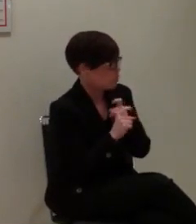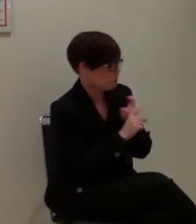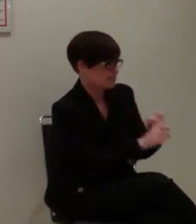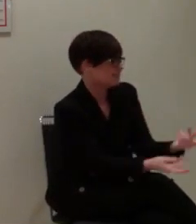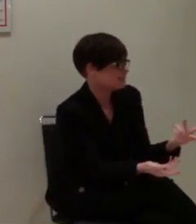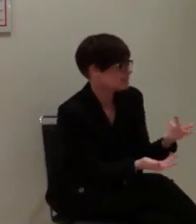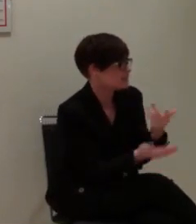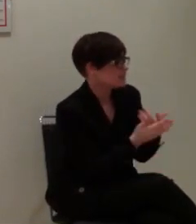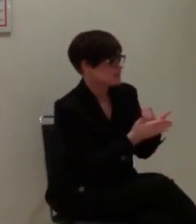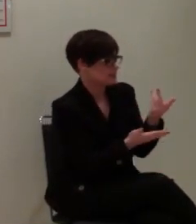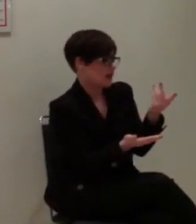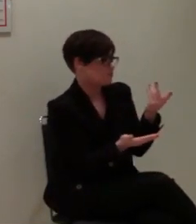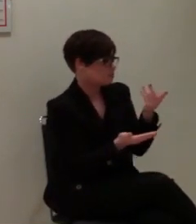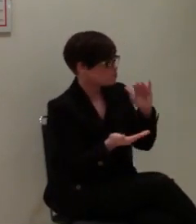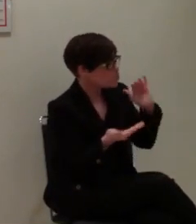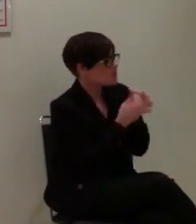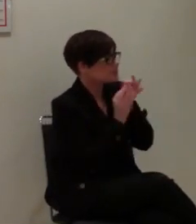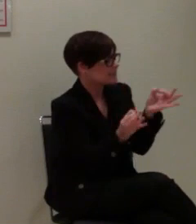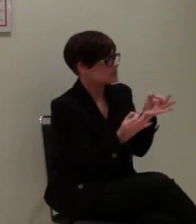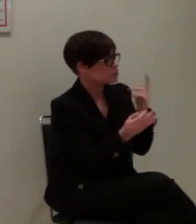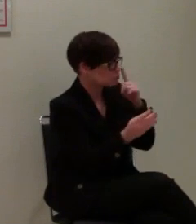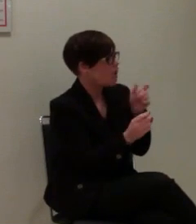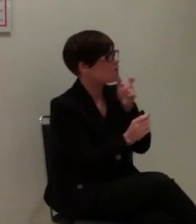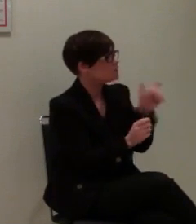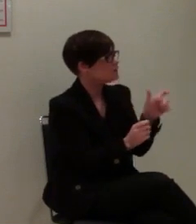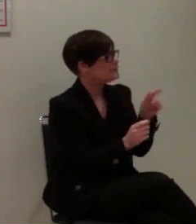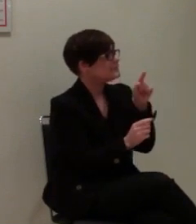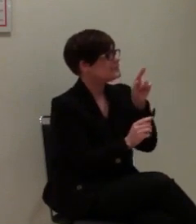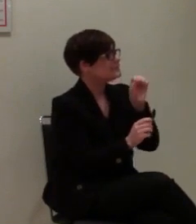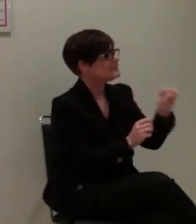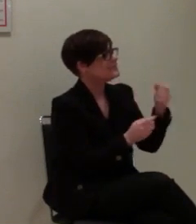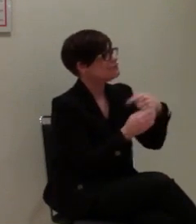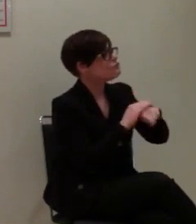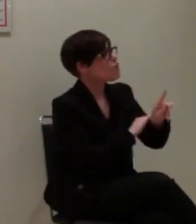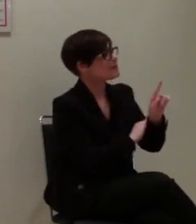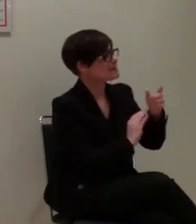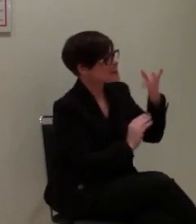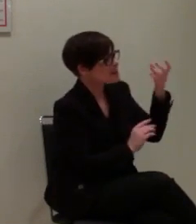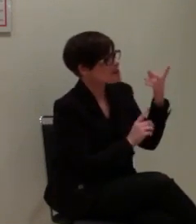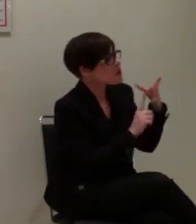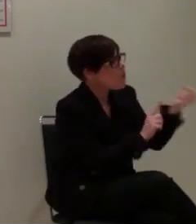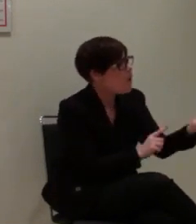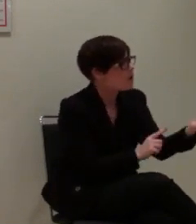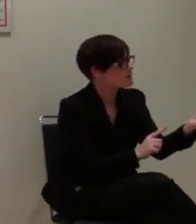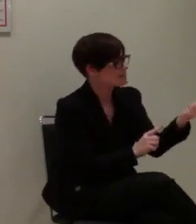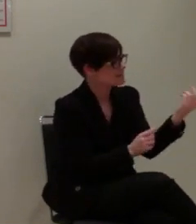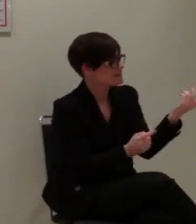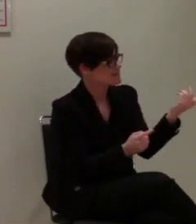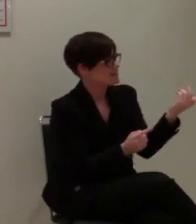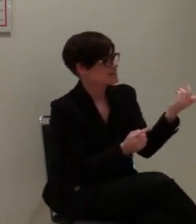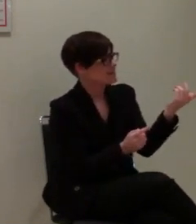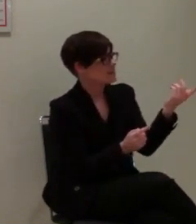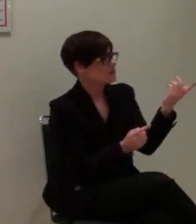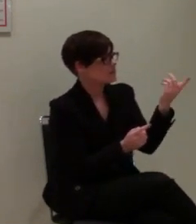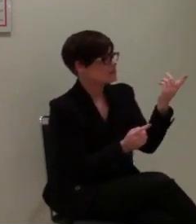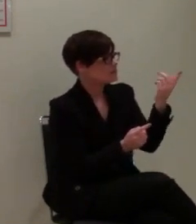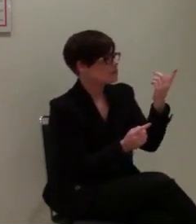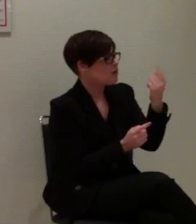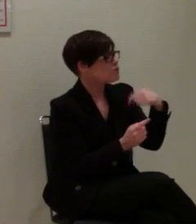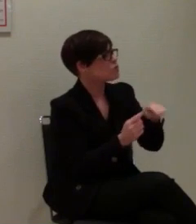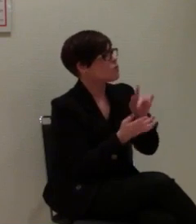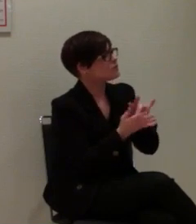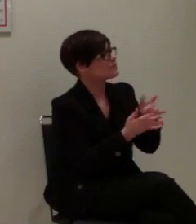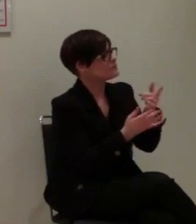ist das ein relativ kurzer Satz, in dem eigentlich nur drin steht, sie wurden geortet aufgrund der Zuordnung zu einer